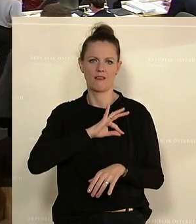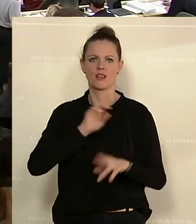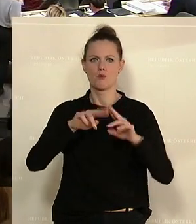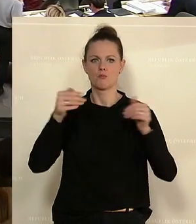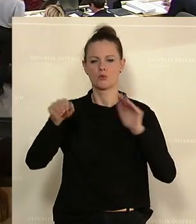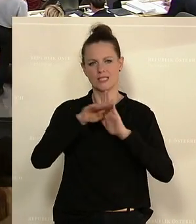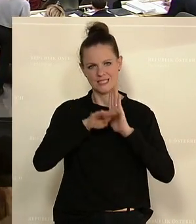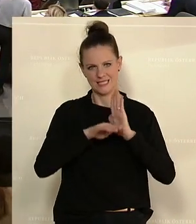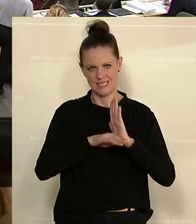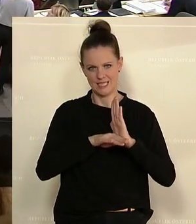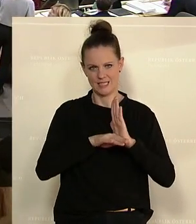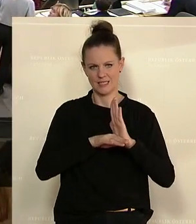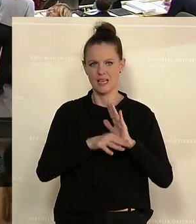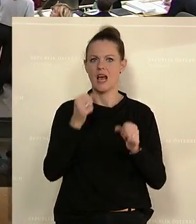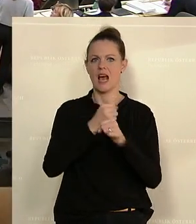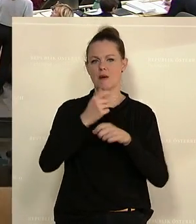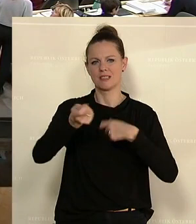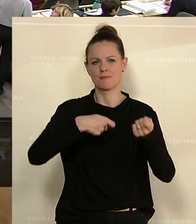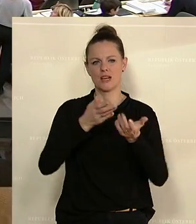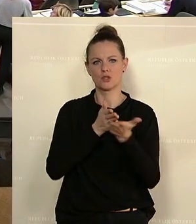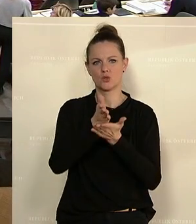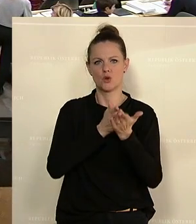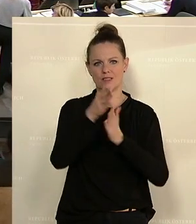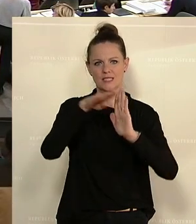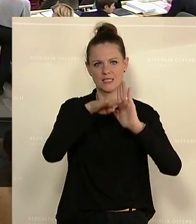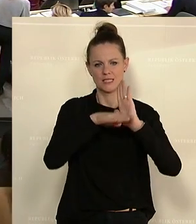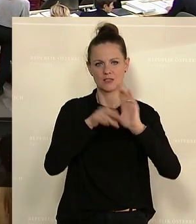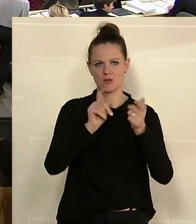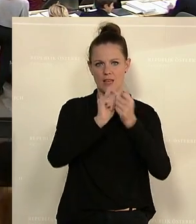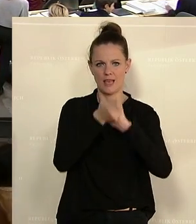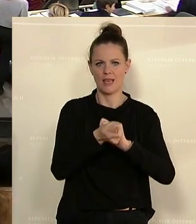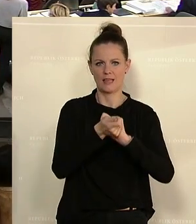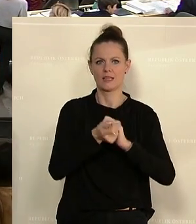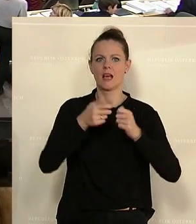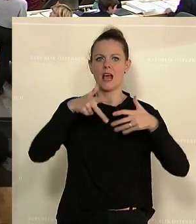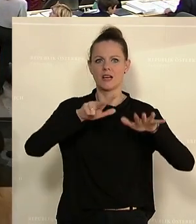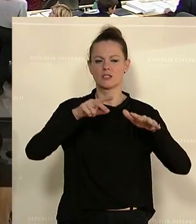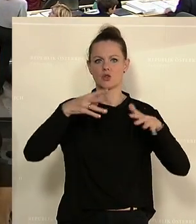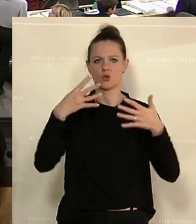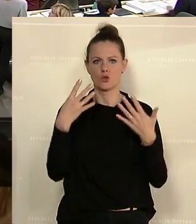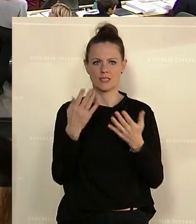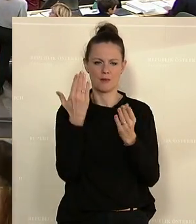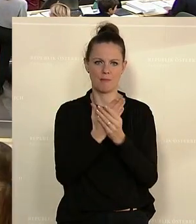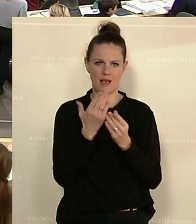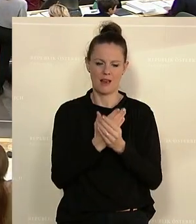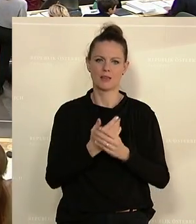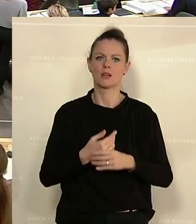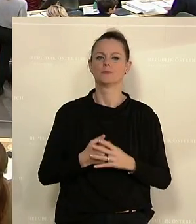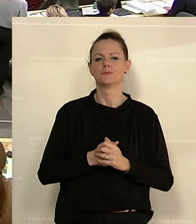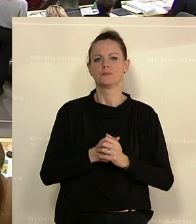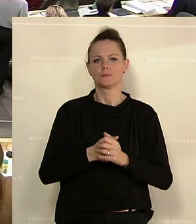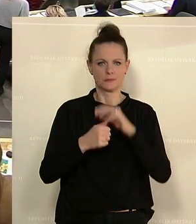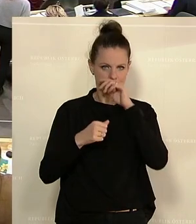mindestens zehn Monate in Kurzarbeit waren und sich im Dezember 2021 nach wie vor in Kurzarbeit befunden haben. Die